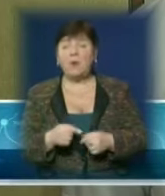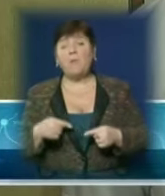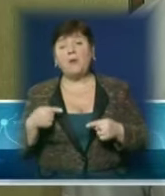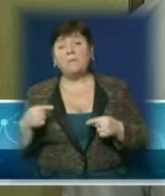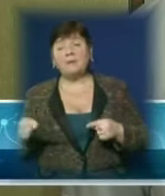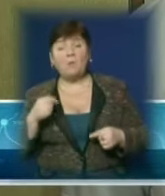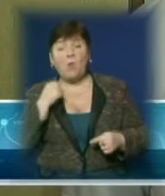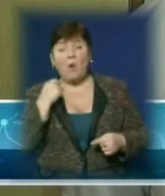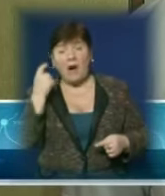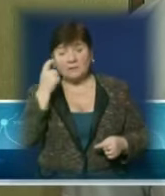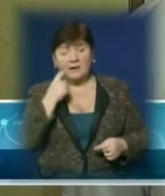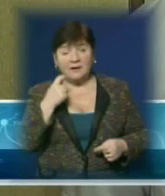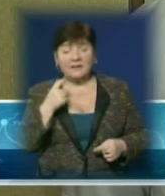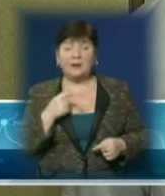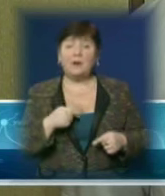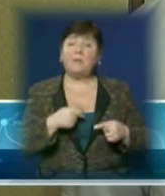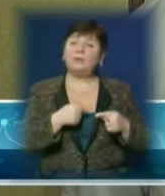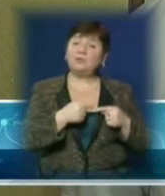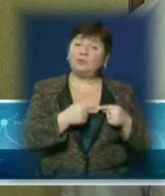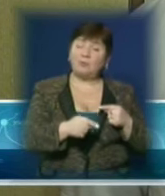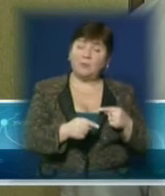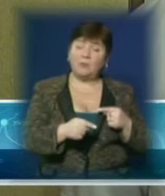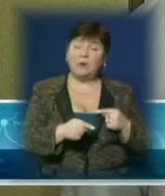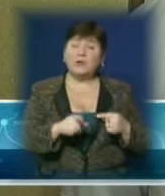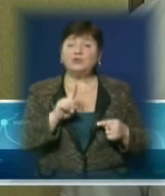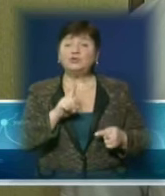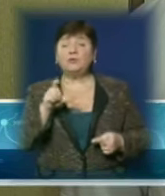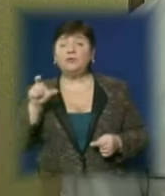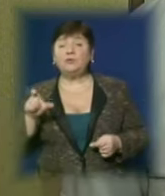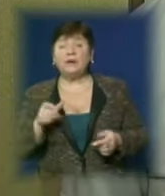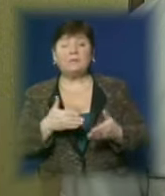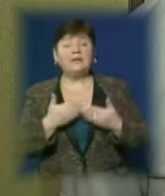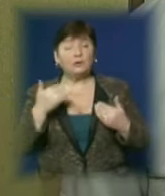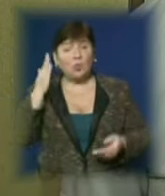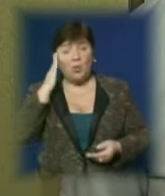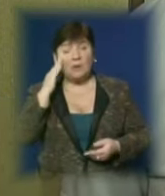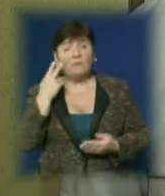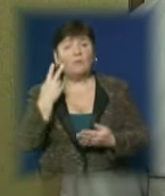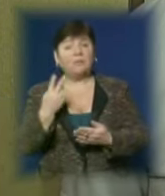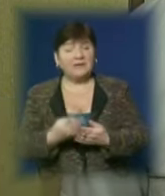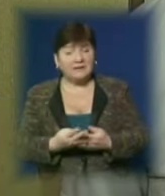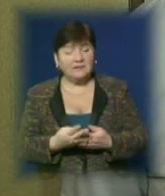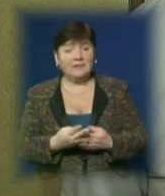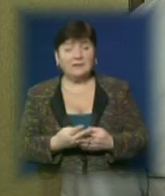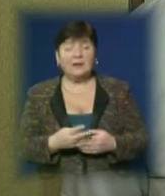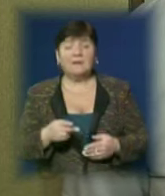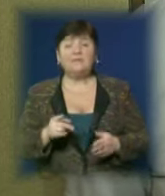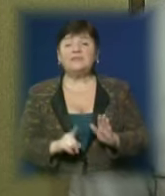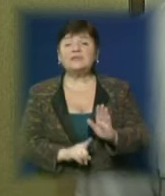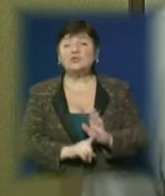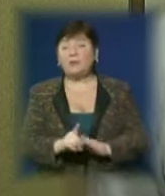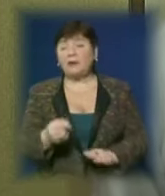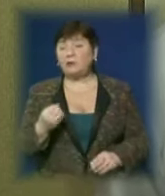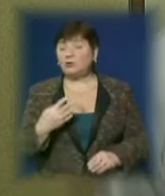алкогольного оп'єнення, помімо того, що людям негде голову приклонити, наступають ще і